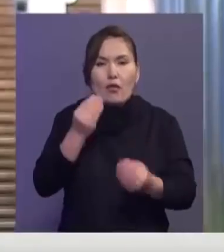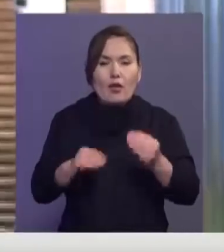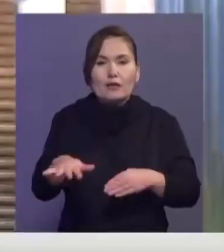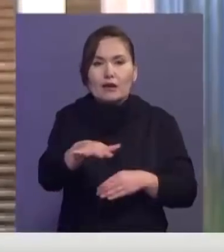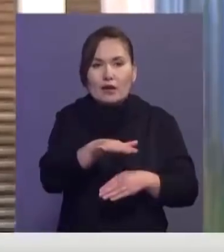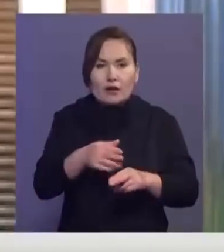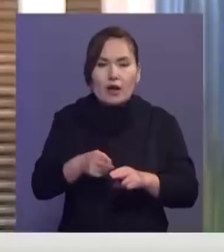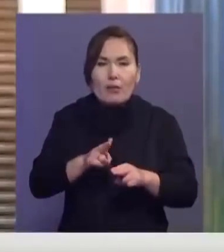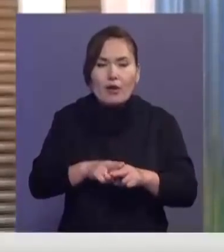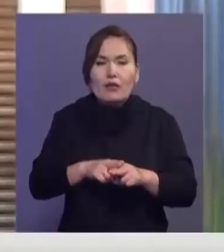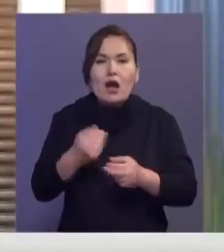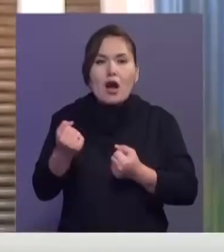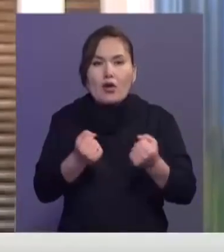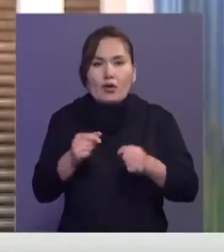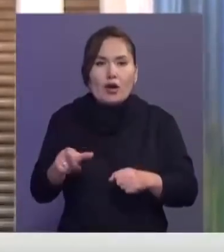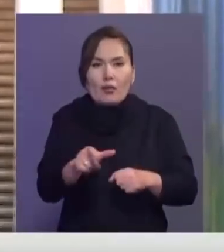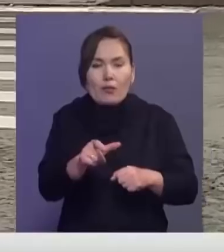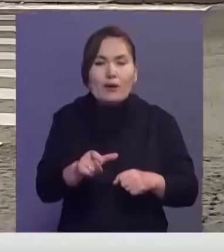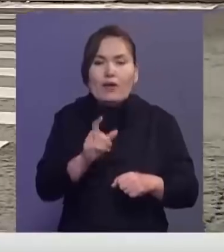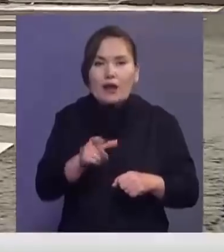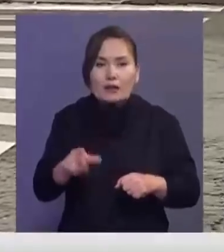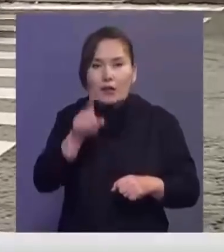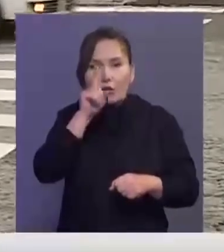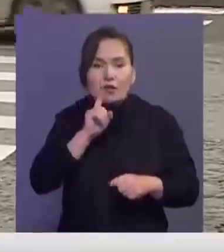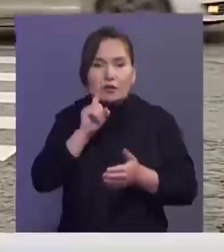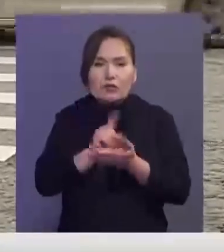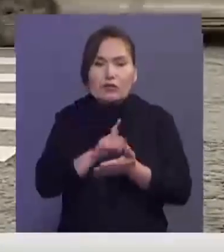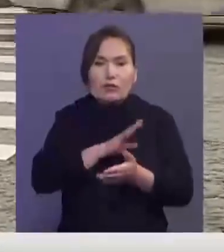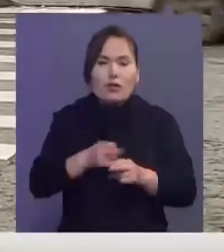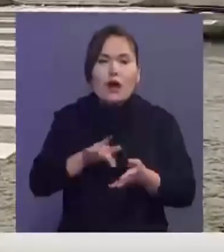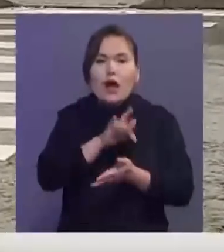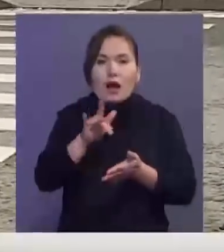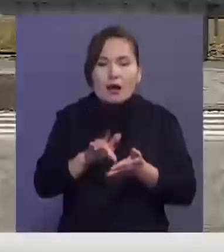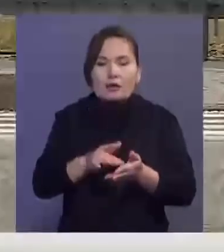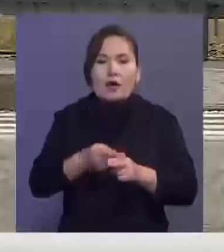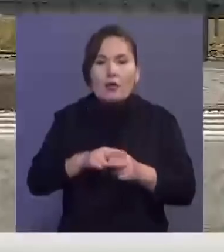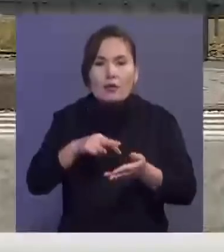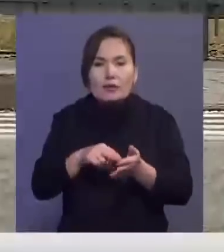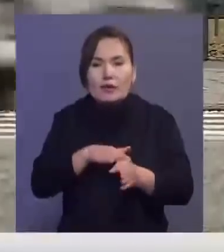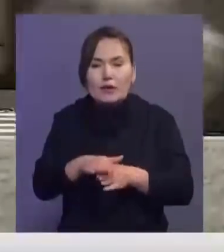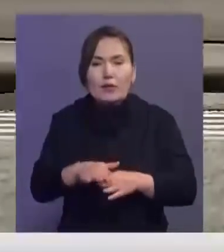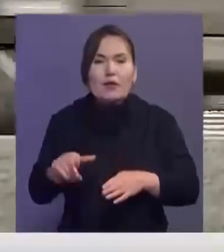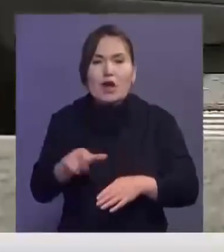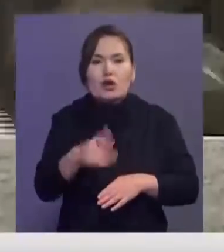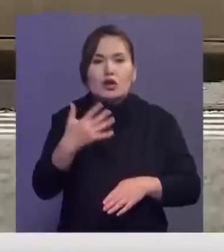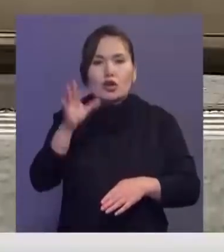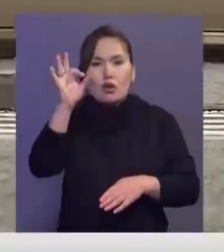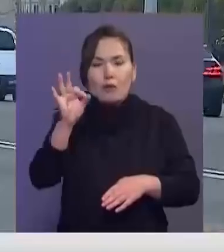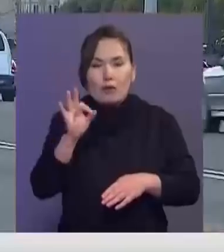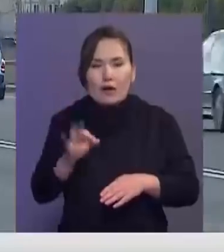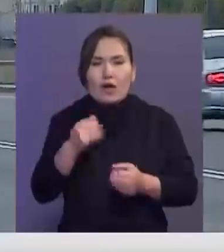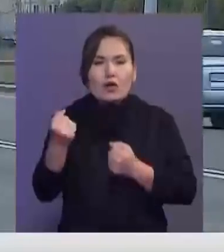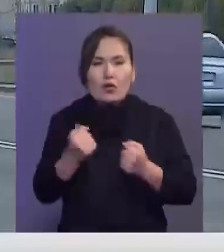жүргіншілер жолуда түрғындарға ұңғайлы болу өте іс. Бұл түрғыда қалада атқарылатын жұмыс көп, керешекте жолдардың тек 50%-ын көлік қозғалысына